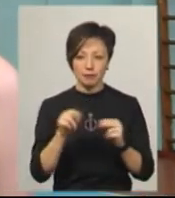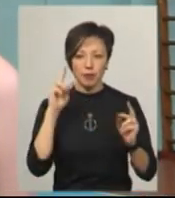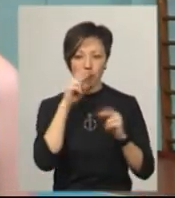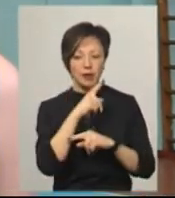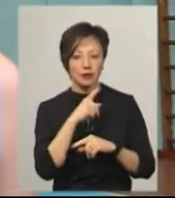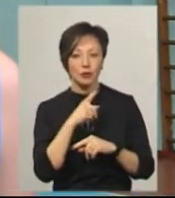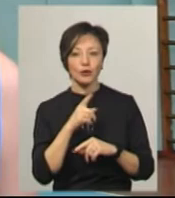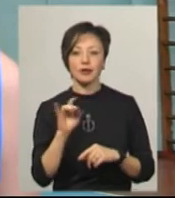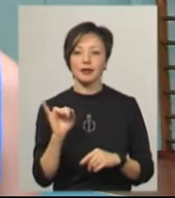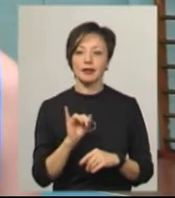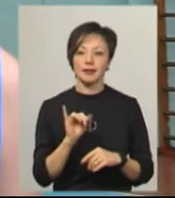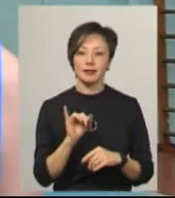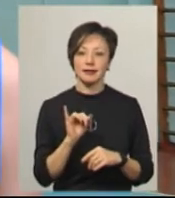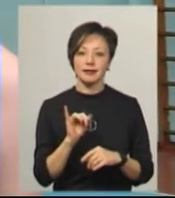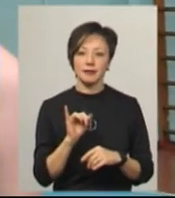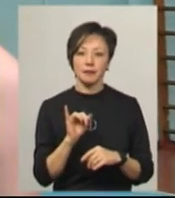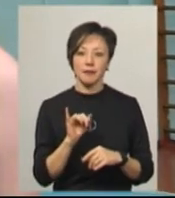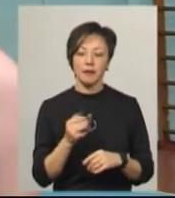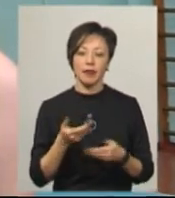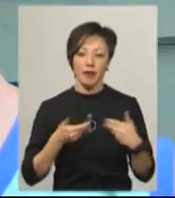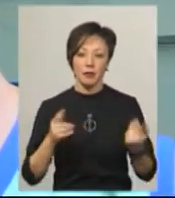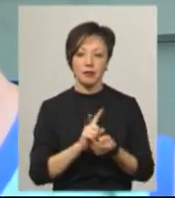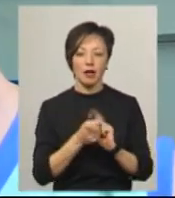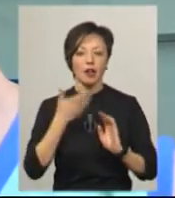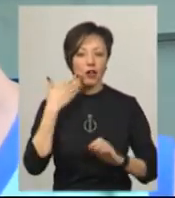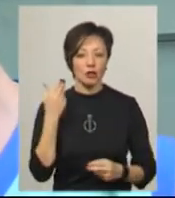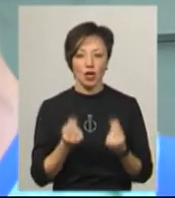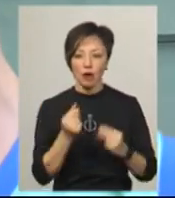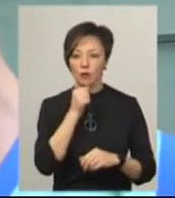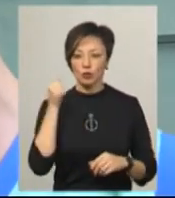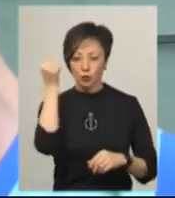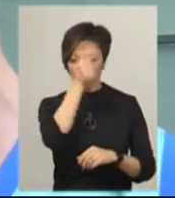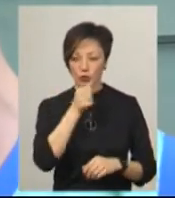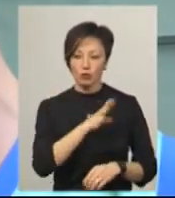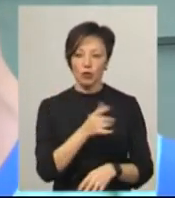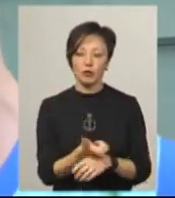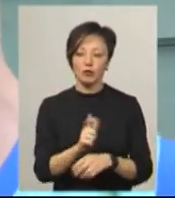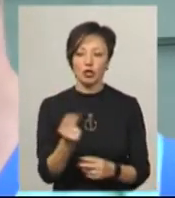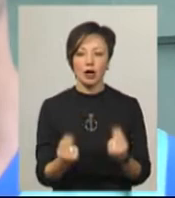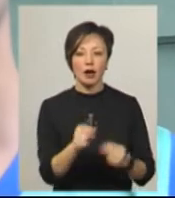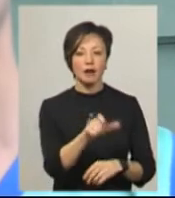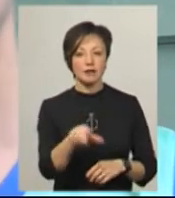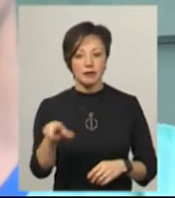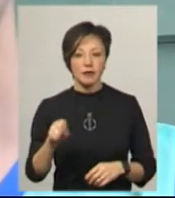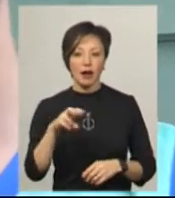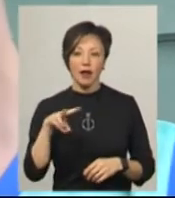якщо так можна виразитись, і нам стало легше грати. В прошлому році, звичайно, було більше гравців, але